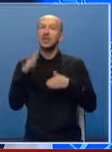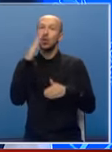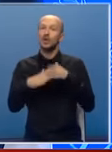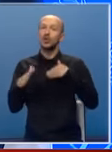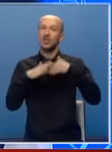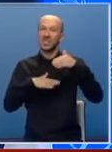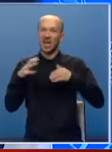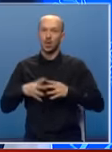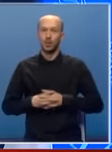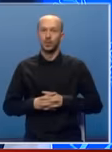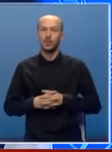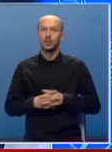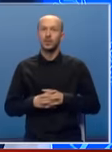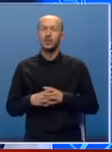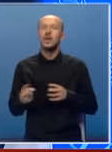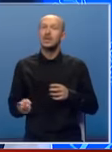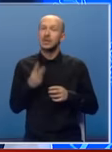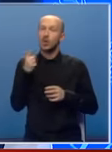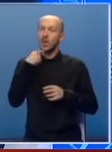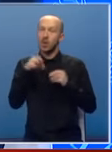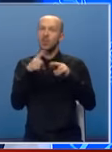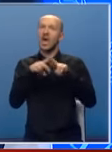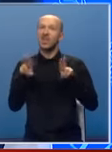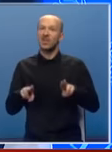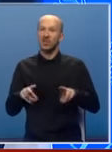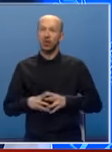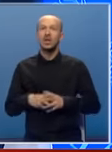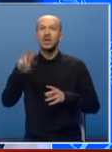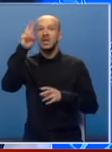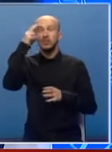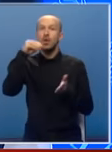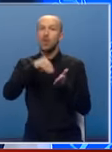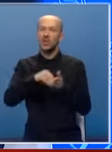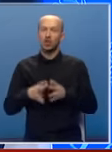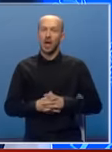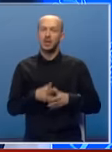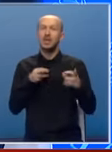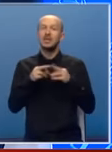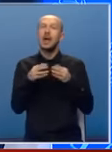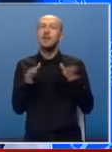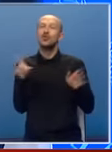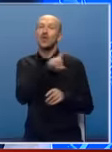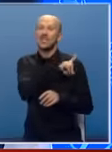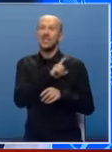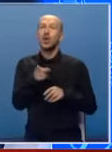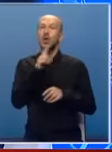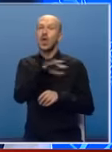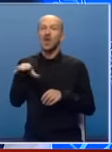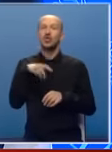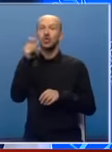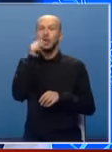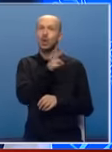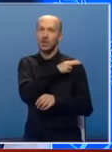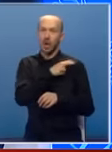izgradnju, zaslužnog, rekao bih, adekvatnog spomenobilježja za to masovno stradanje koje je naš narod